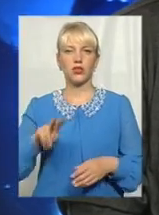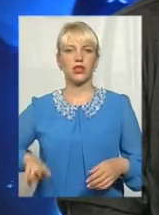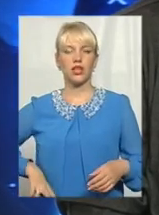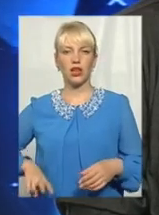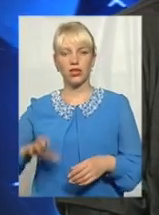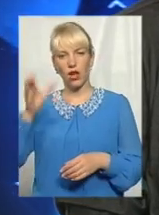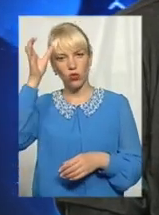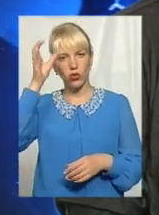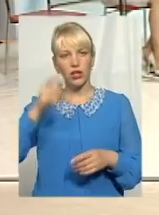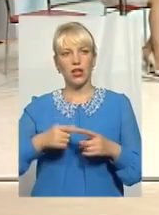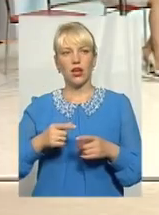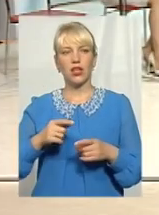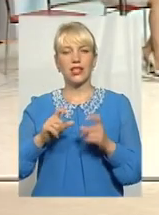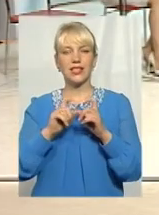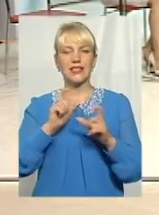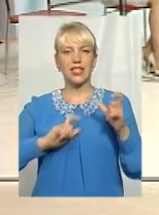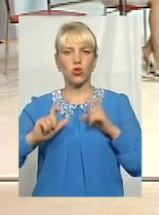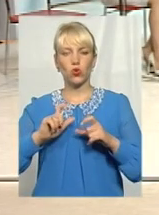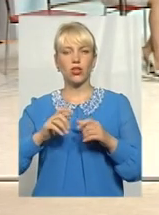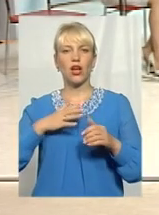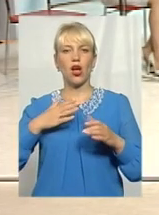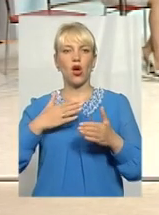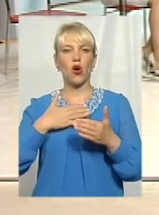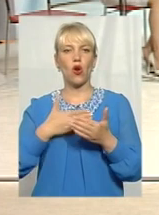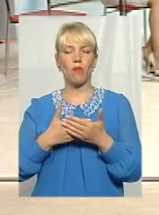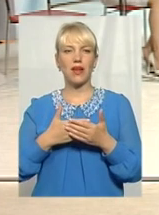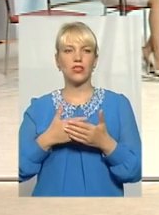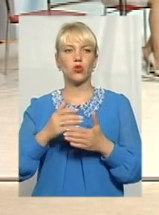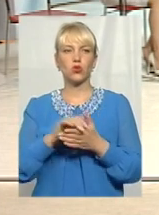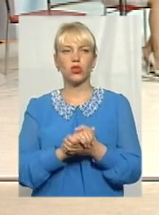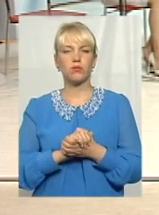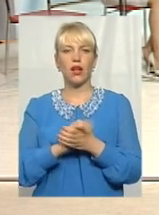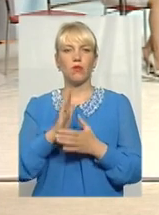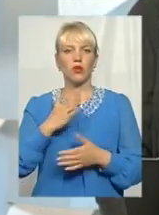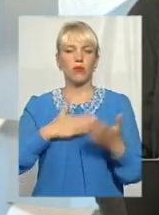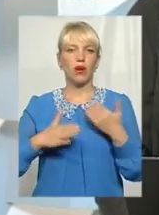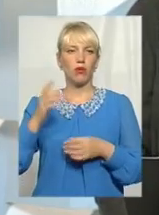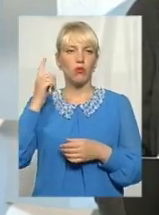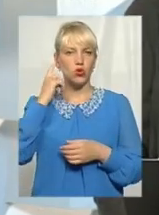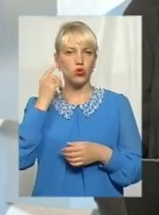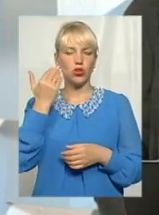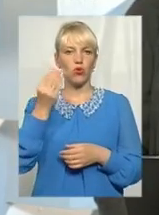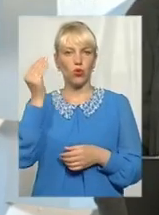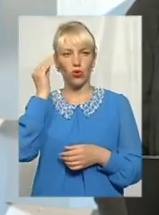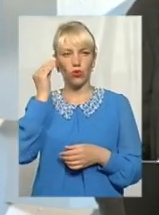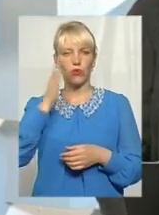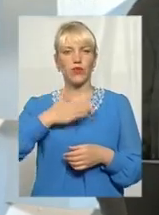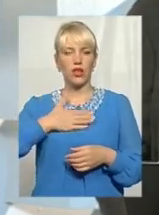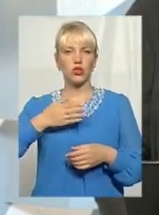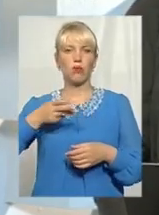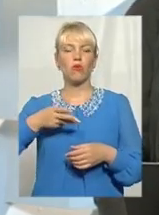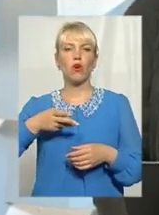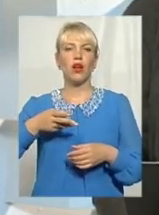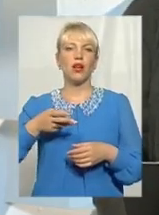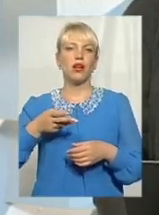Інституту громадського суспільства. Будемо дуже раді почути ще його думку в нашому ефірі. Хочу спитати, чи